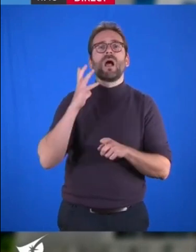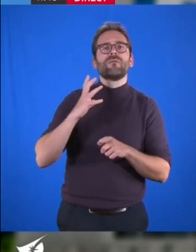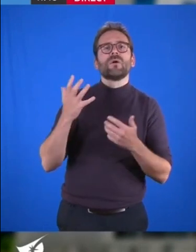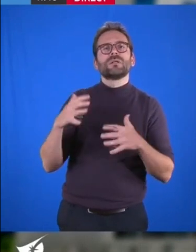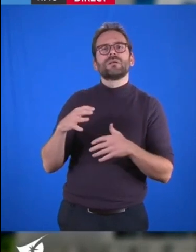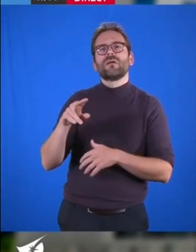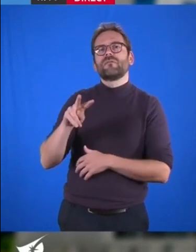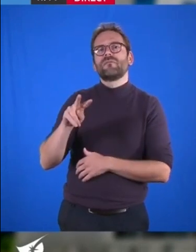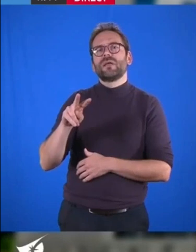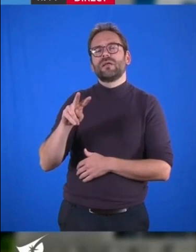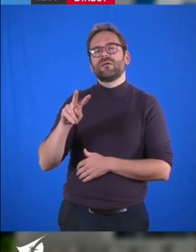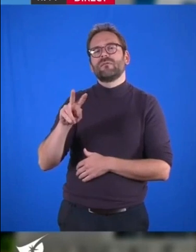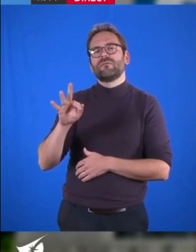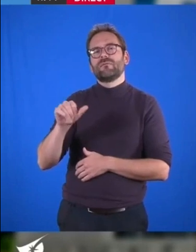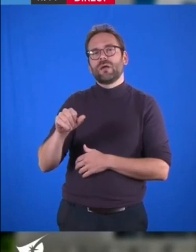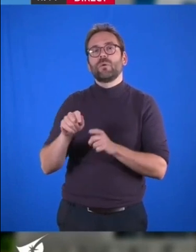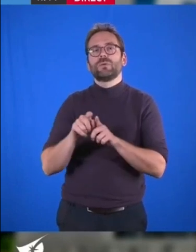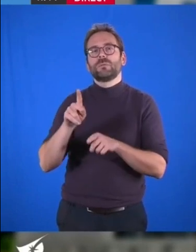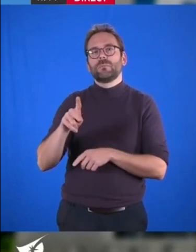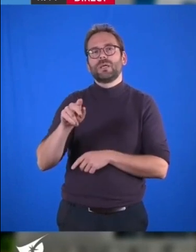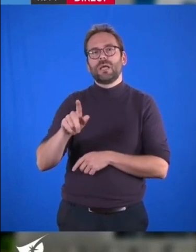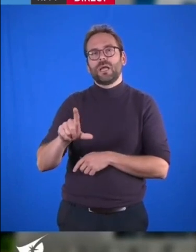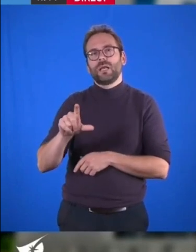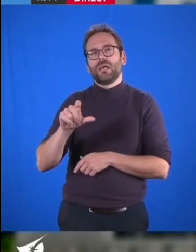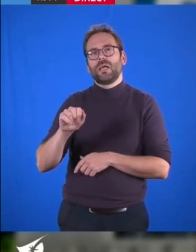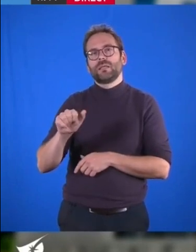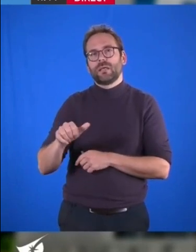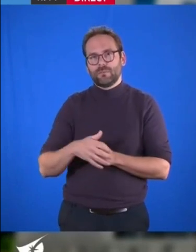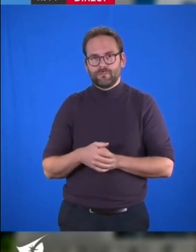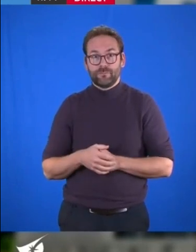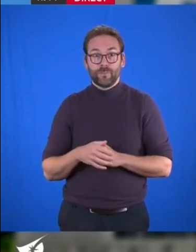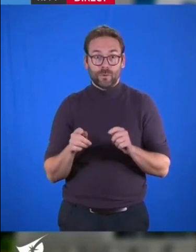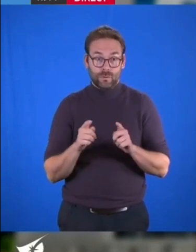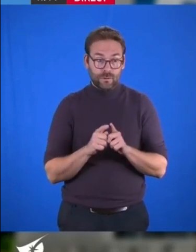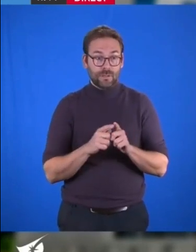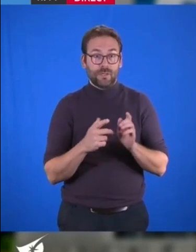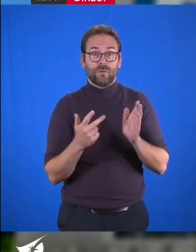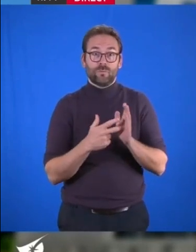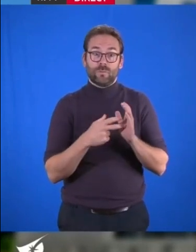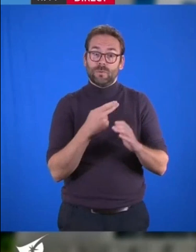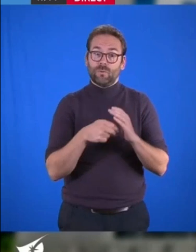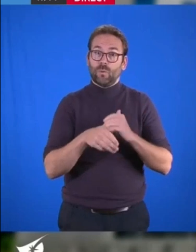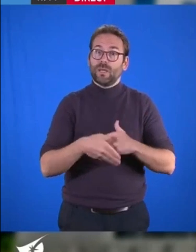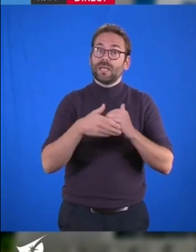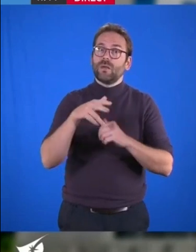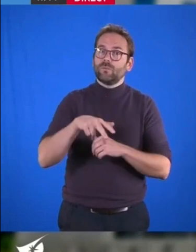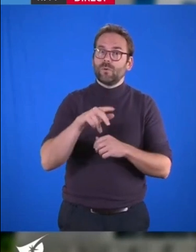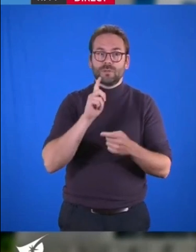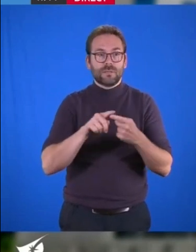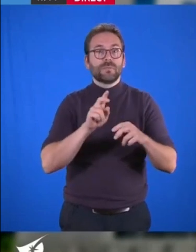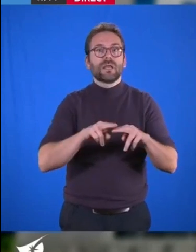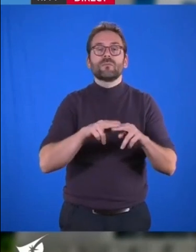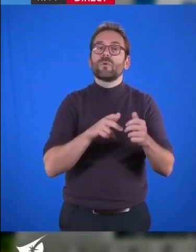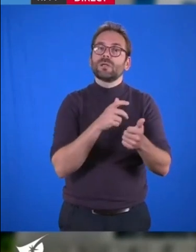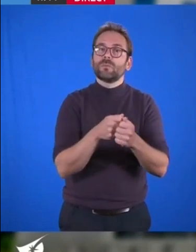les VEFA et PSLA. Enfin, nous approuvons la reconduction de 3 000 euros d'aide au logement ayant fait l'objet de travaux d'adaptation au